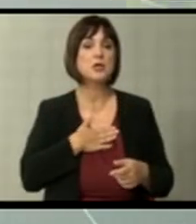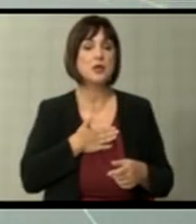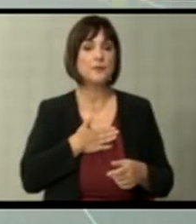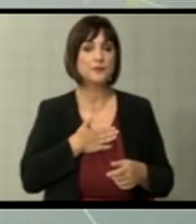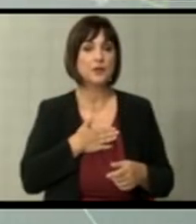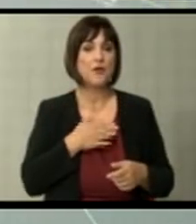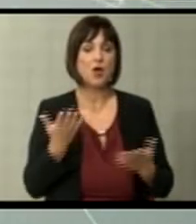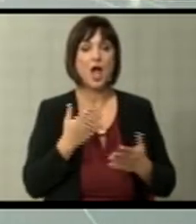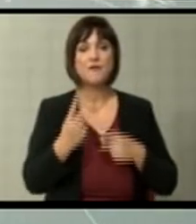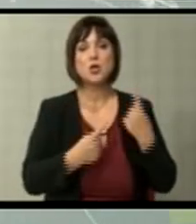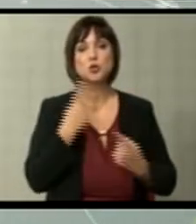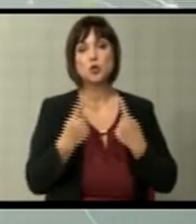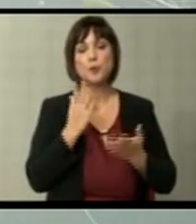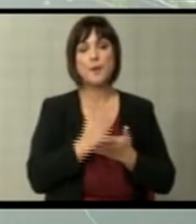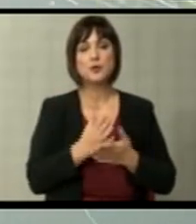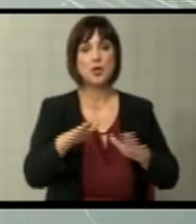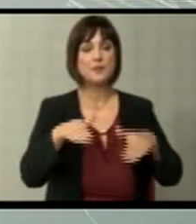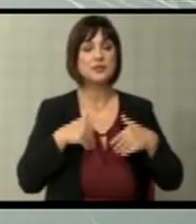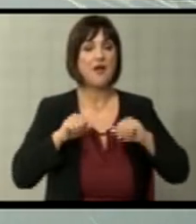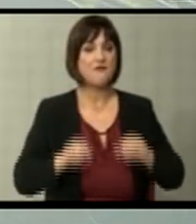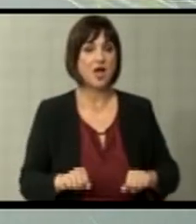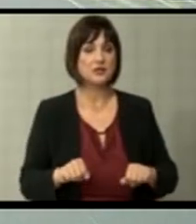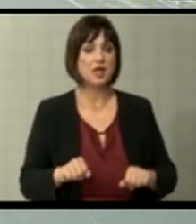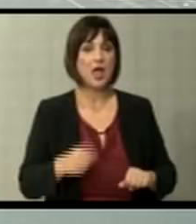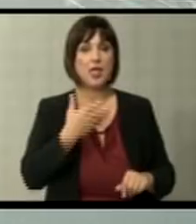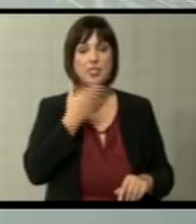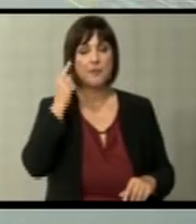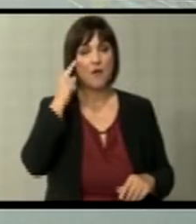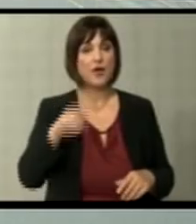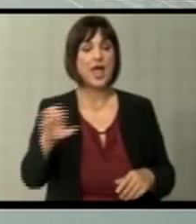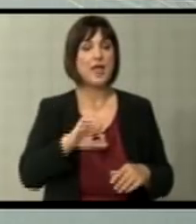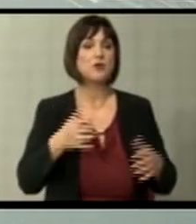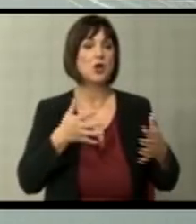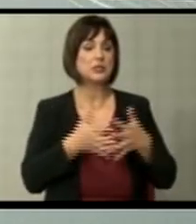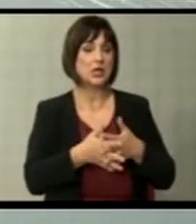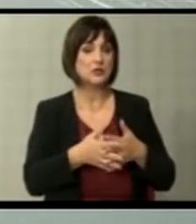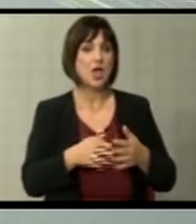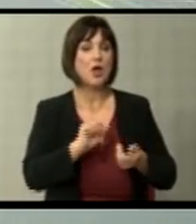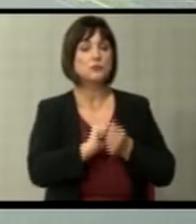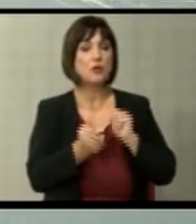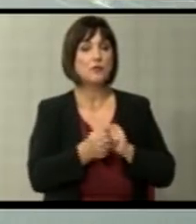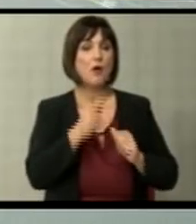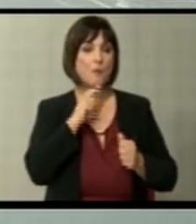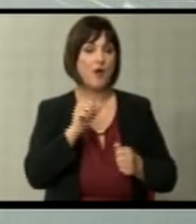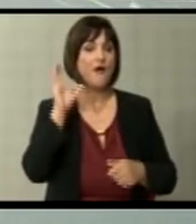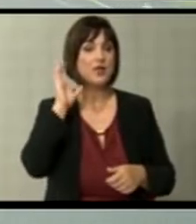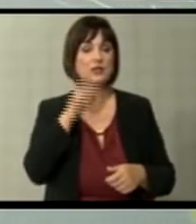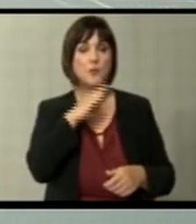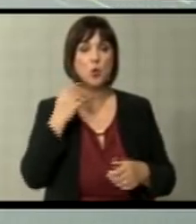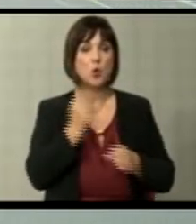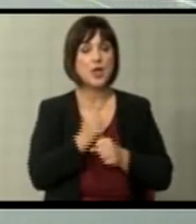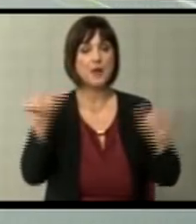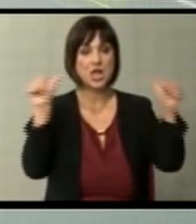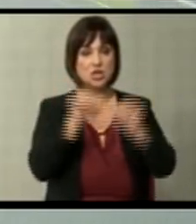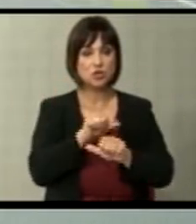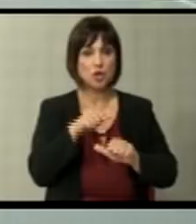превид во каква состоја беше преземена властта. Абер немавме од евроинтеграција. Вложи многу владата, направи многу грешки,